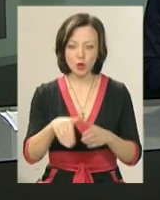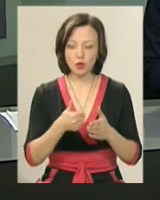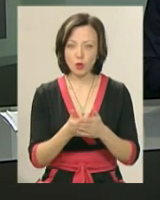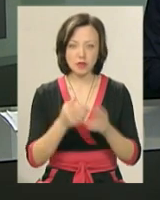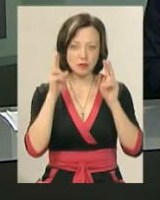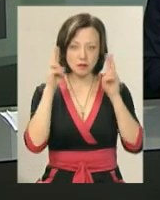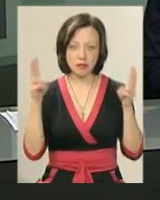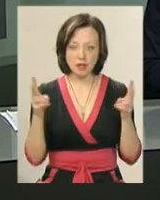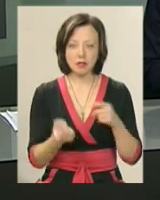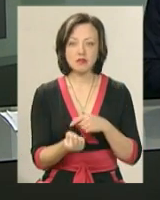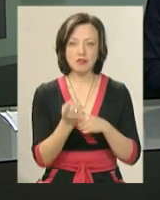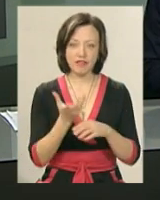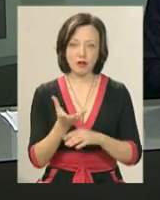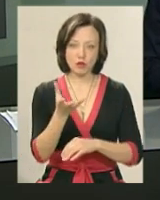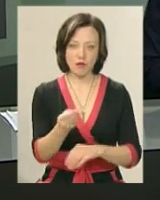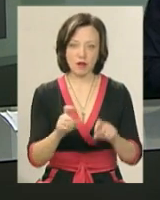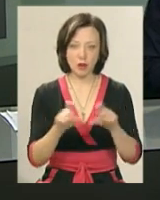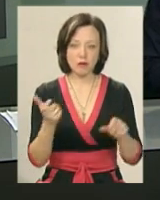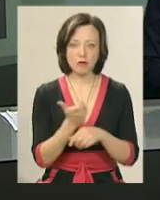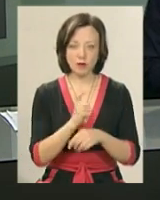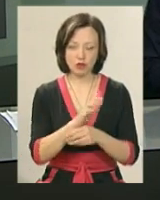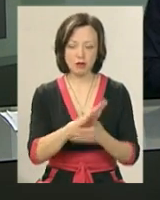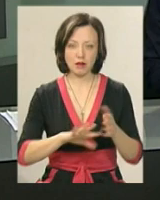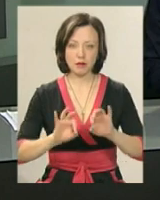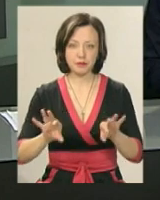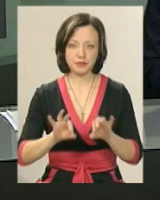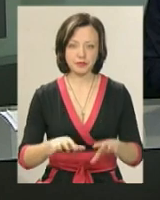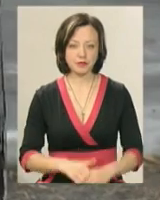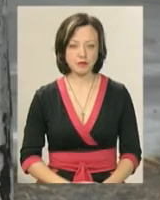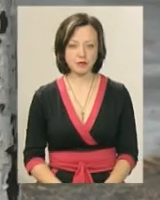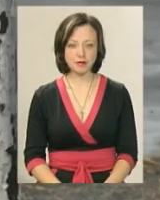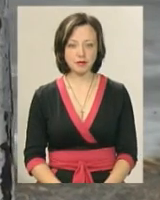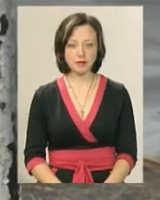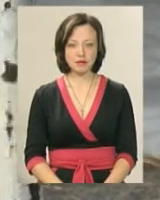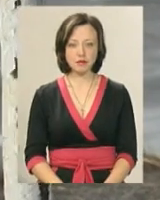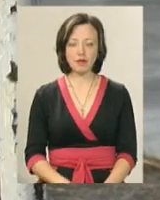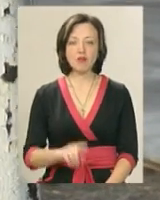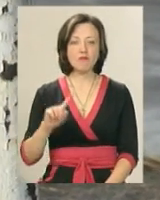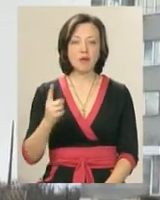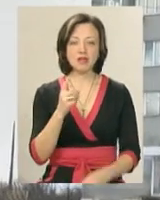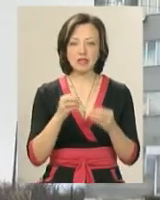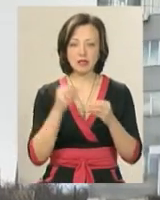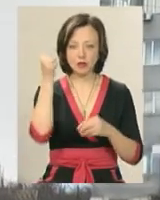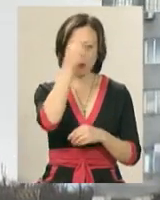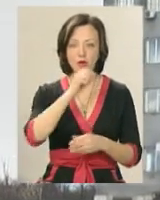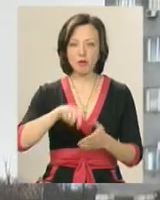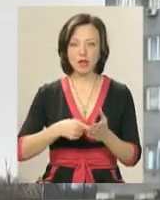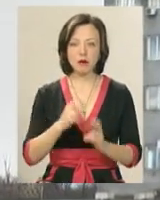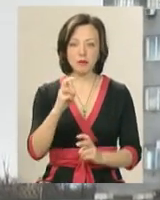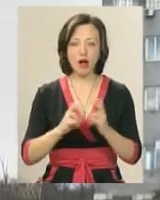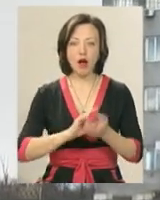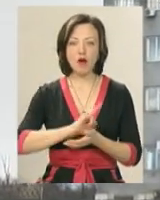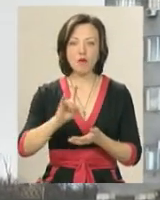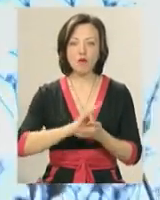не визначені і джерела фінансування об'єкту. Більше знає Світлана Русіна. Уперше за 10 років комунальне підприємство